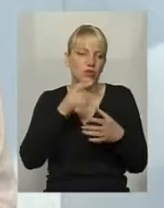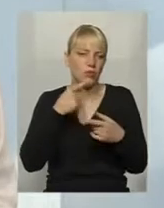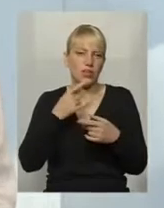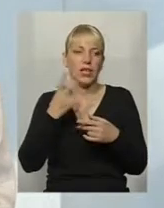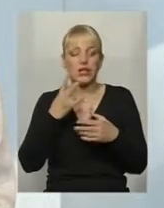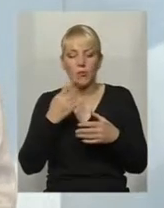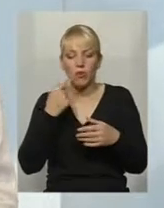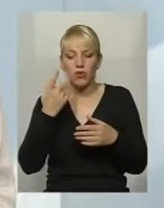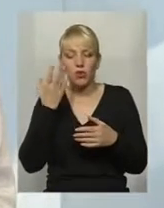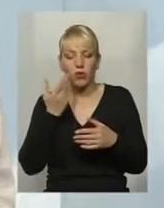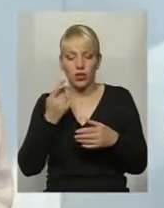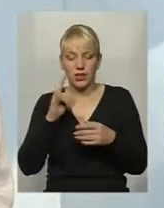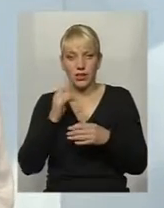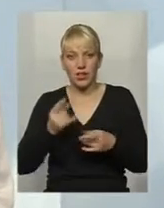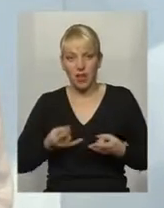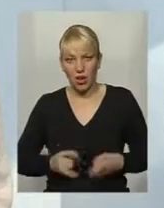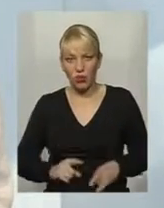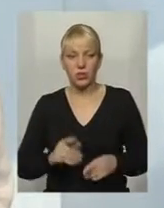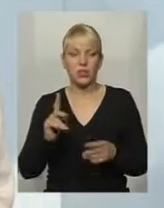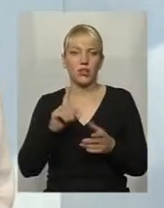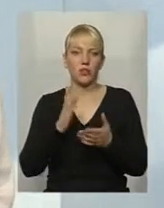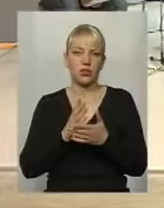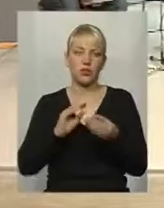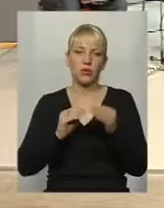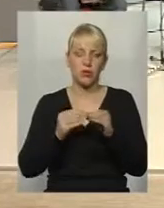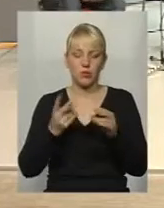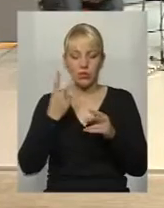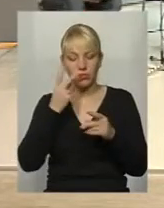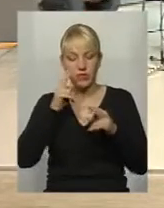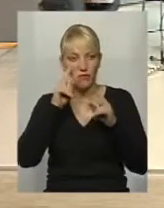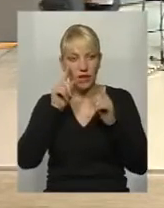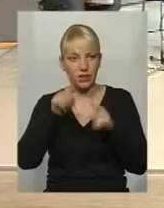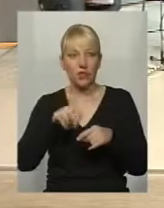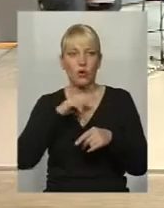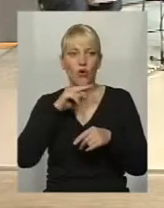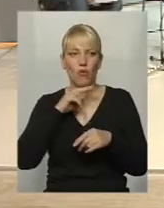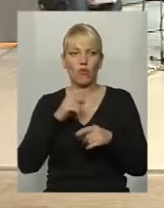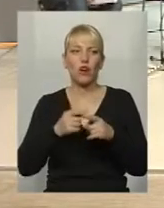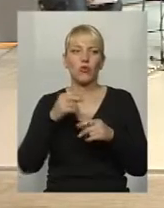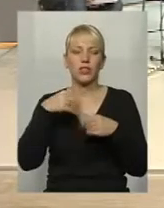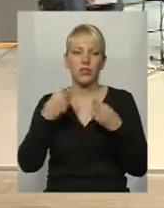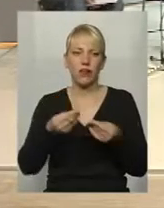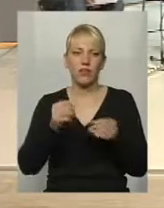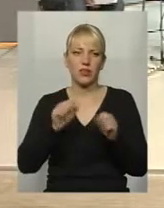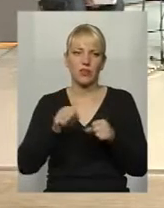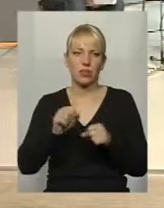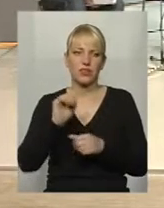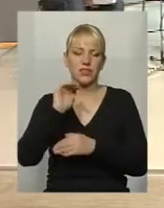відколи дитина народиться. Якщо маємо ті чи інші проблеми, вже звертати на них увагу і надавати можливість дитині просто